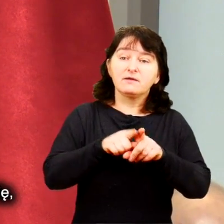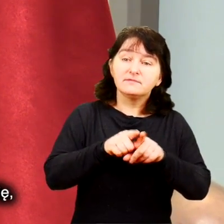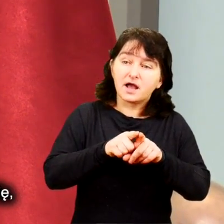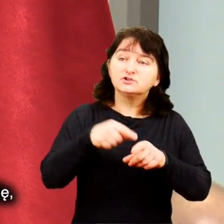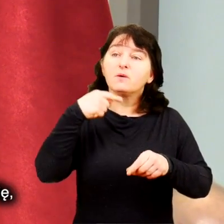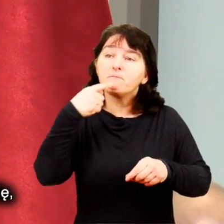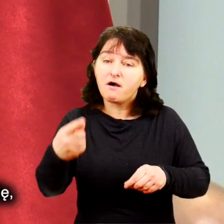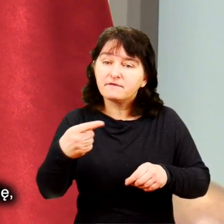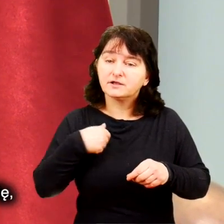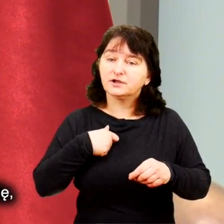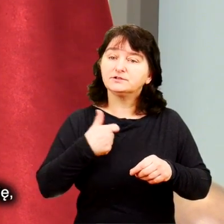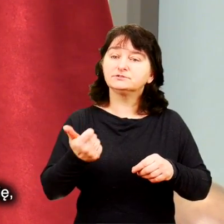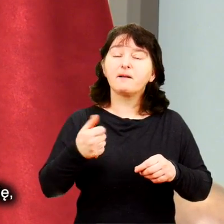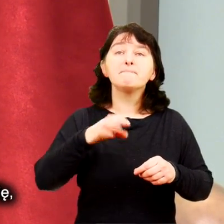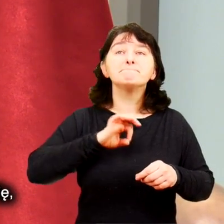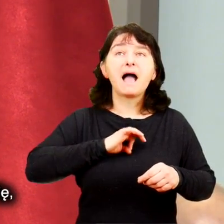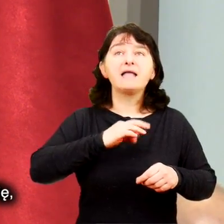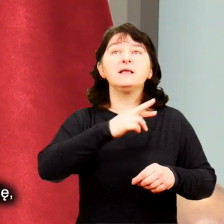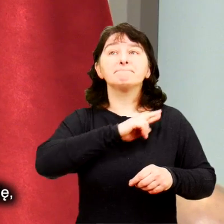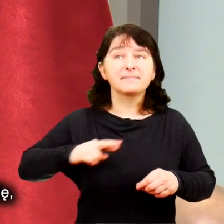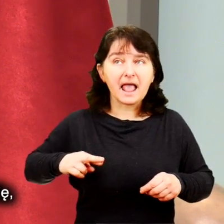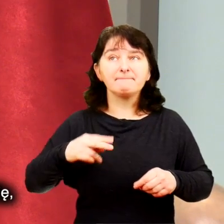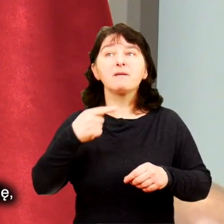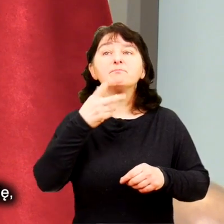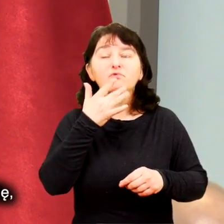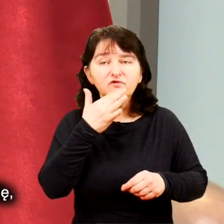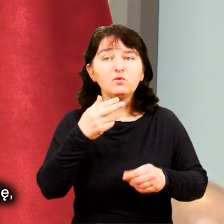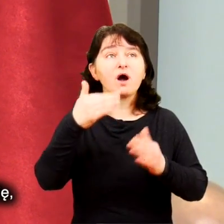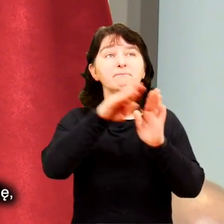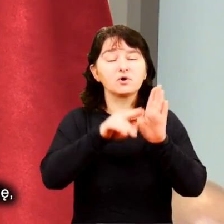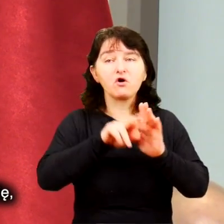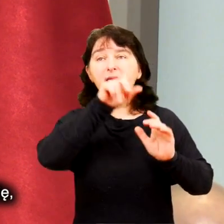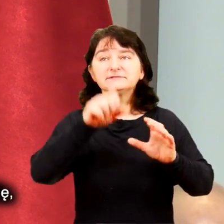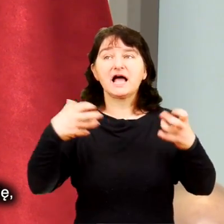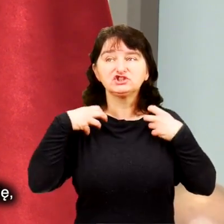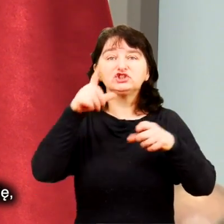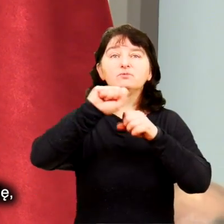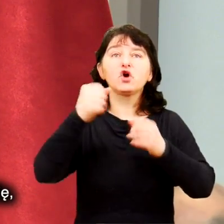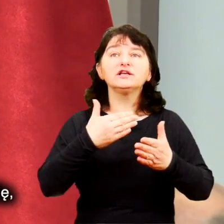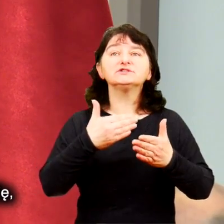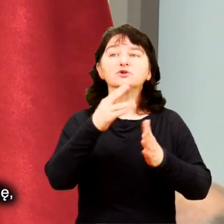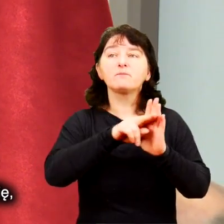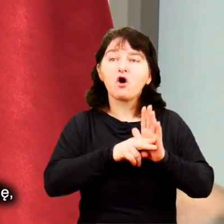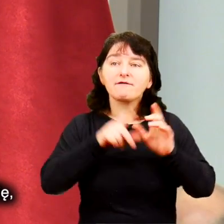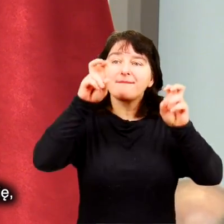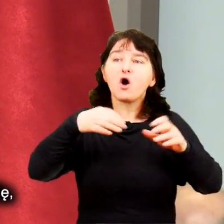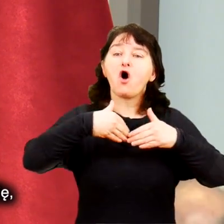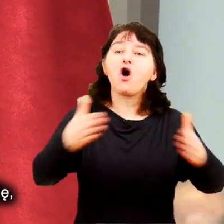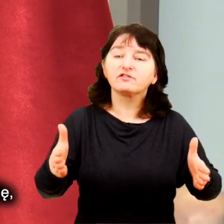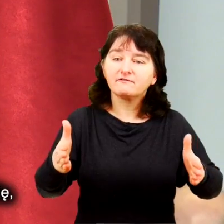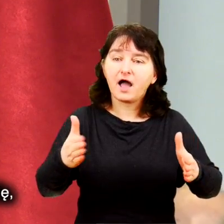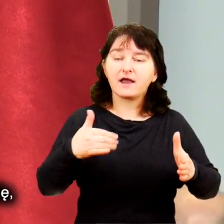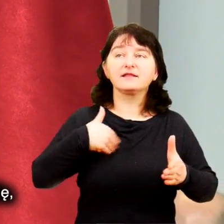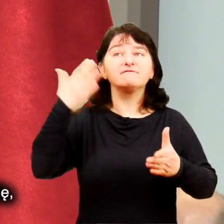Druga rzecz. Chciałem także podkreślić, że Pani Premier powiedziała, że program za życie jest programem otwarty. Na ostatnim